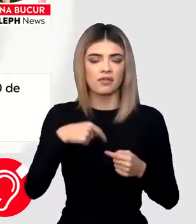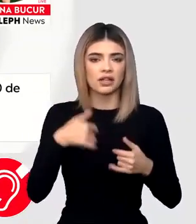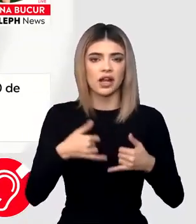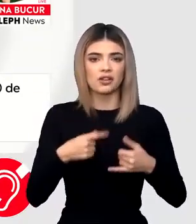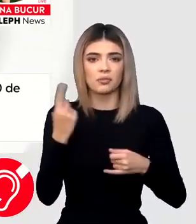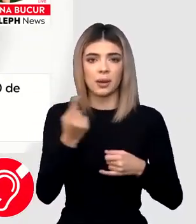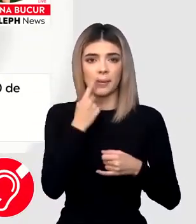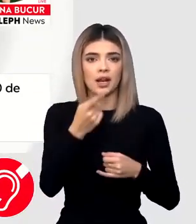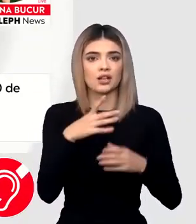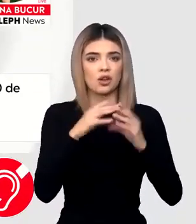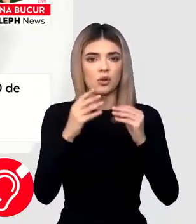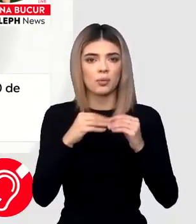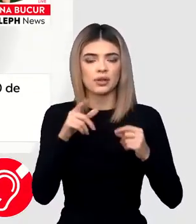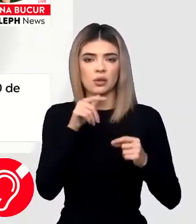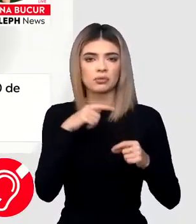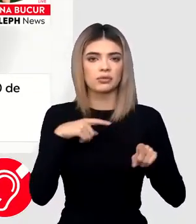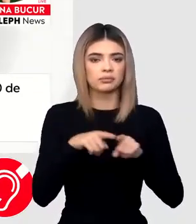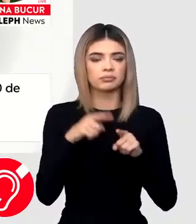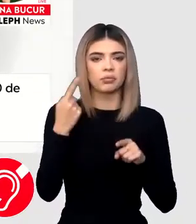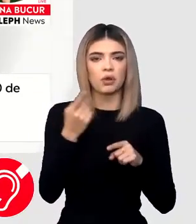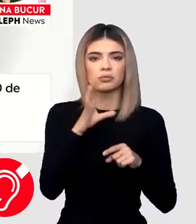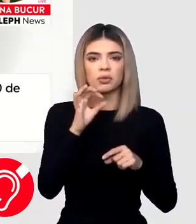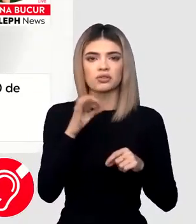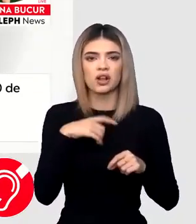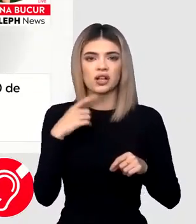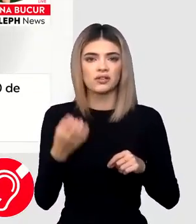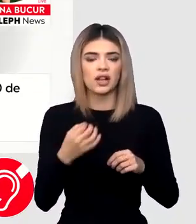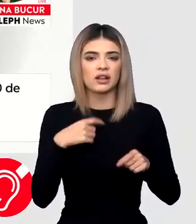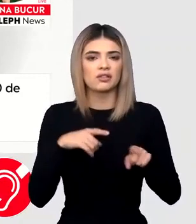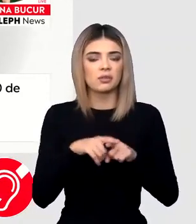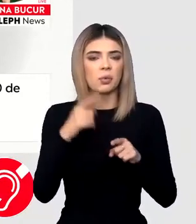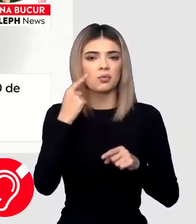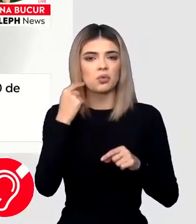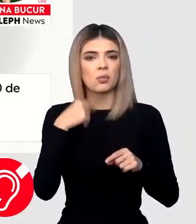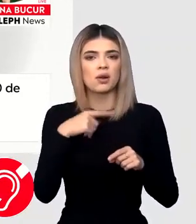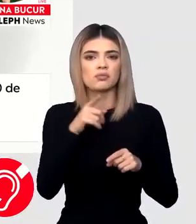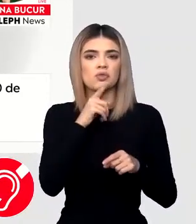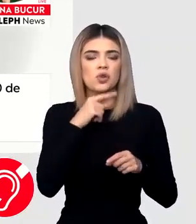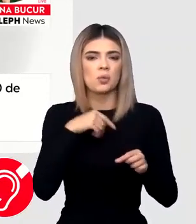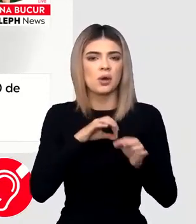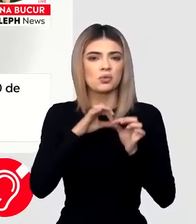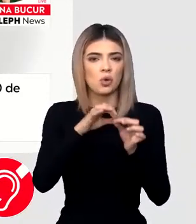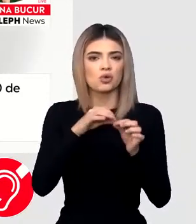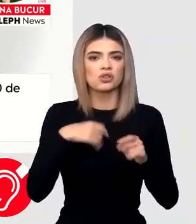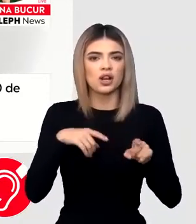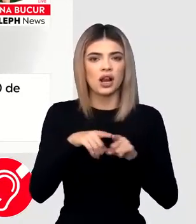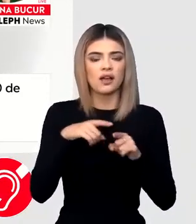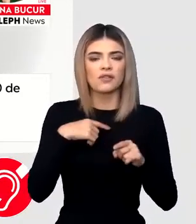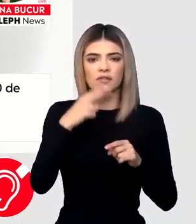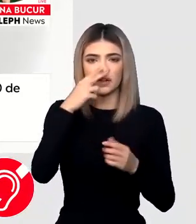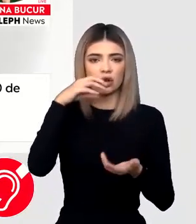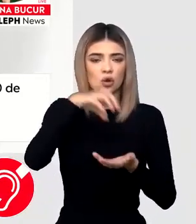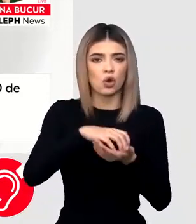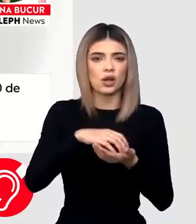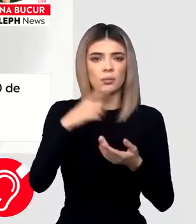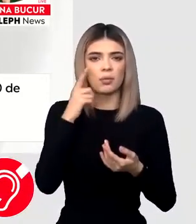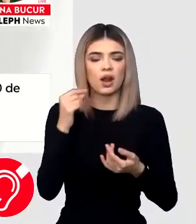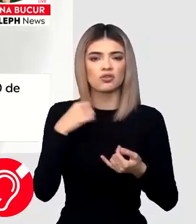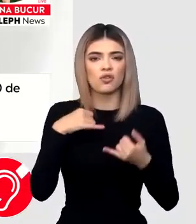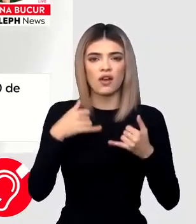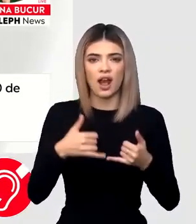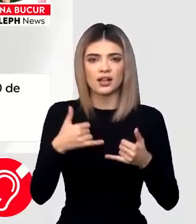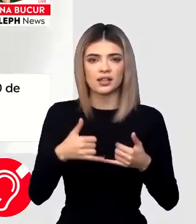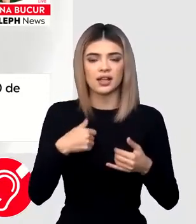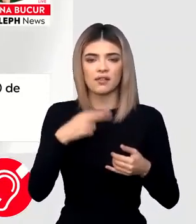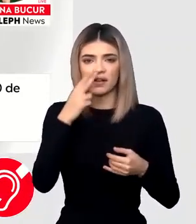România, undeva la 150 la număr, și care ne va duce numele pe seotare, a fost la o sână turistică din Poiana Brașov, dar creată